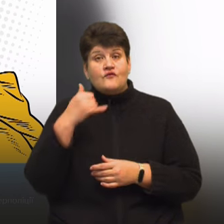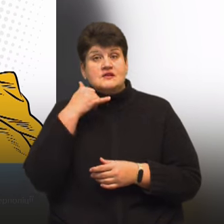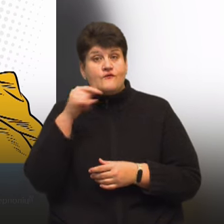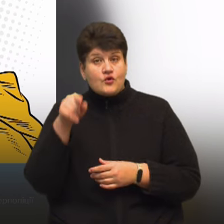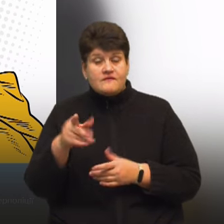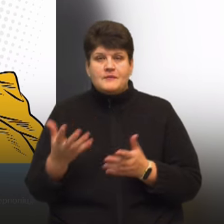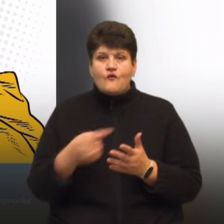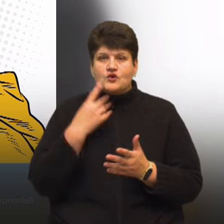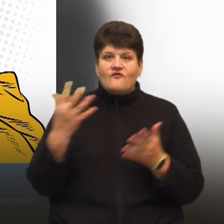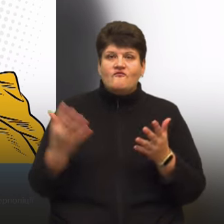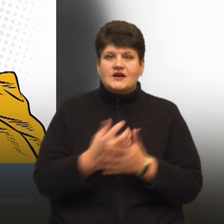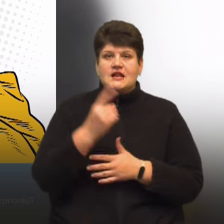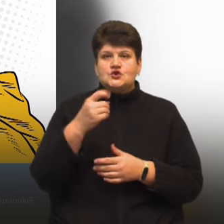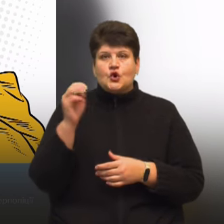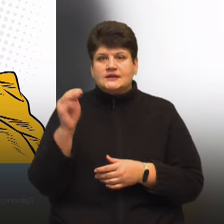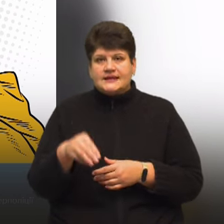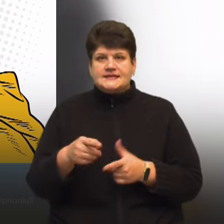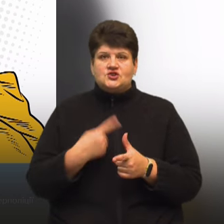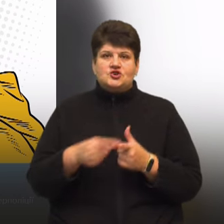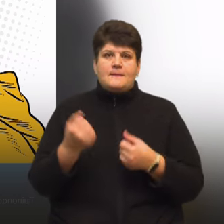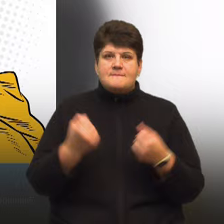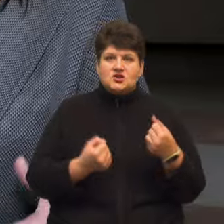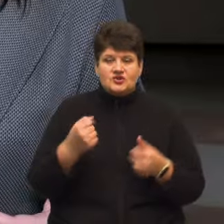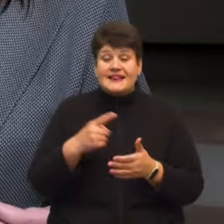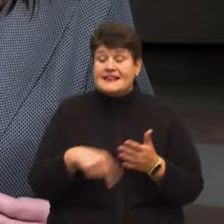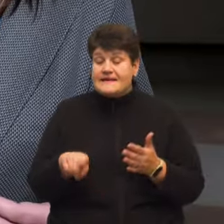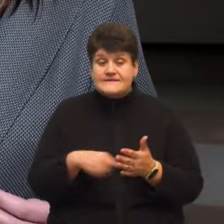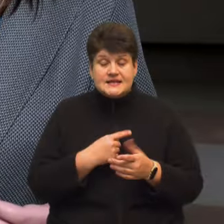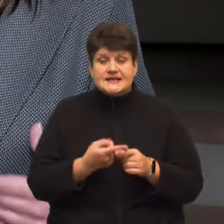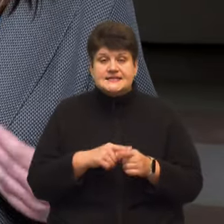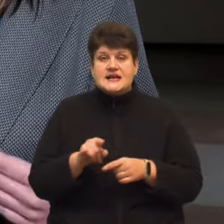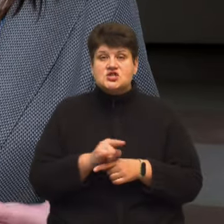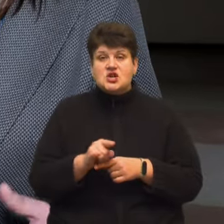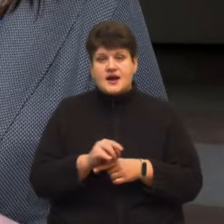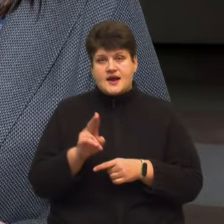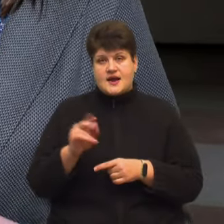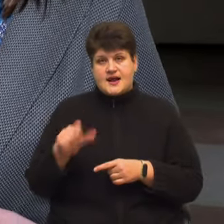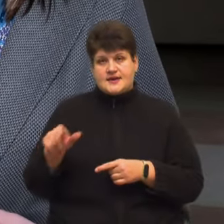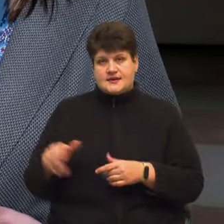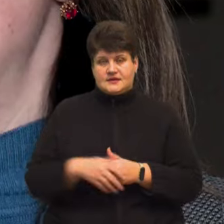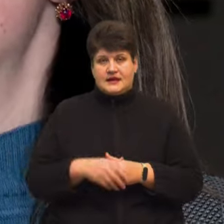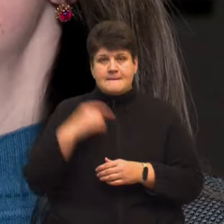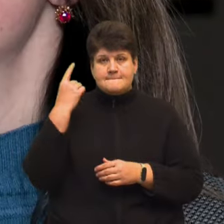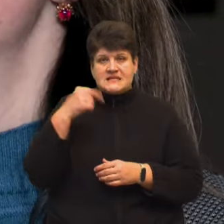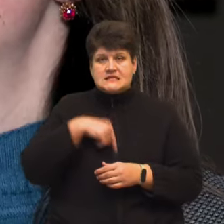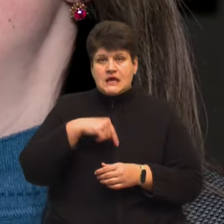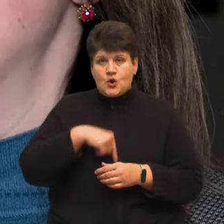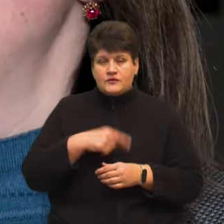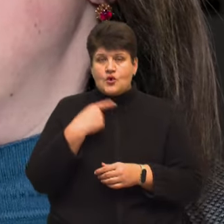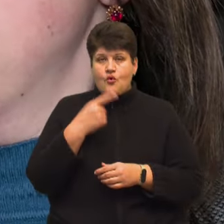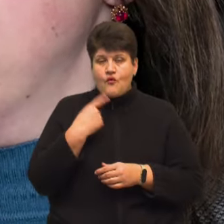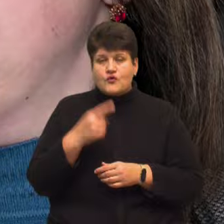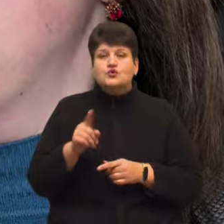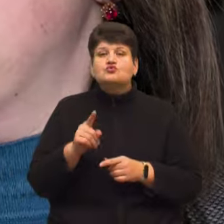100 тисяч, чи машину, не вірте, це також шахраї. Психологиня Наталія Савелюк розповіла, чому люди